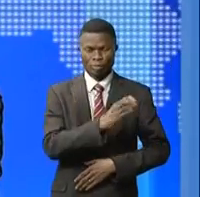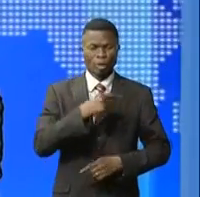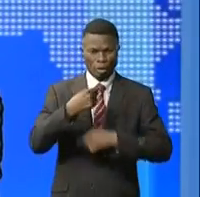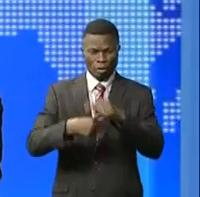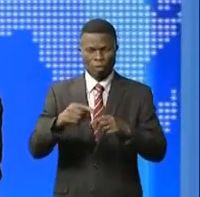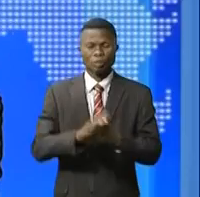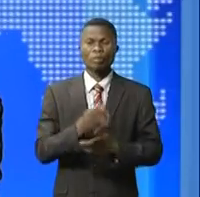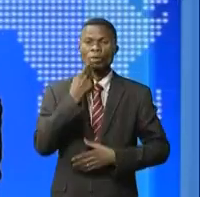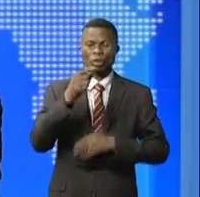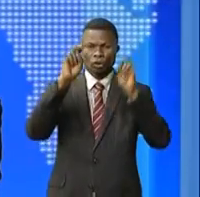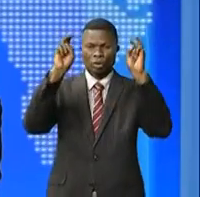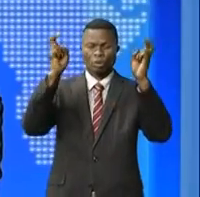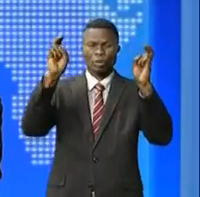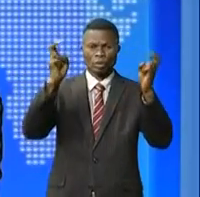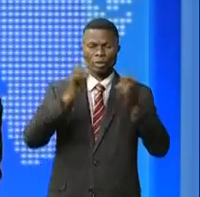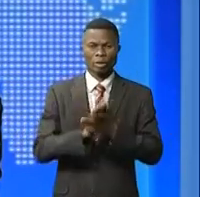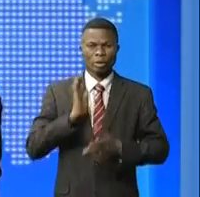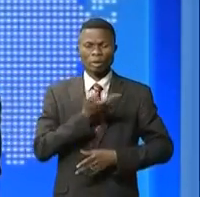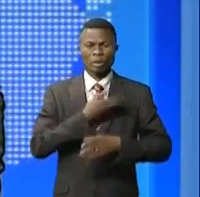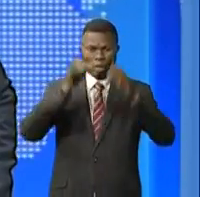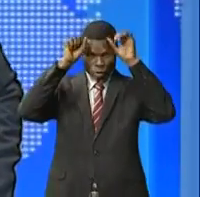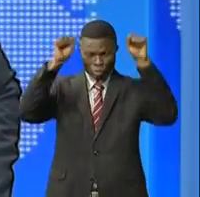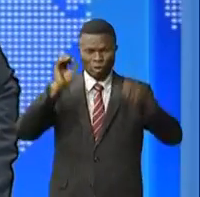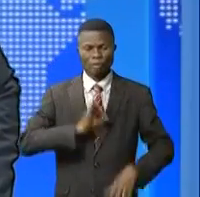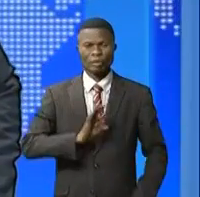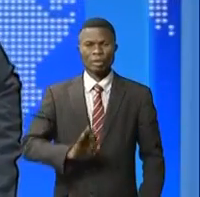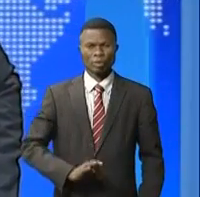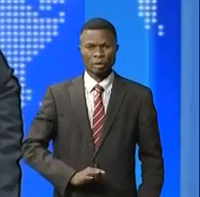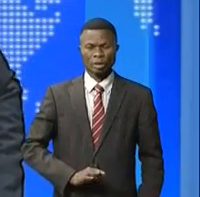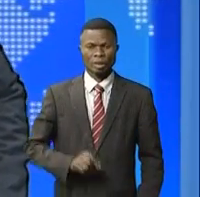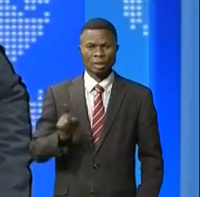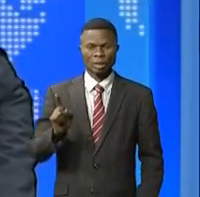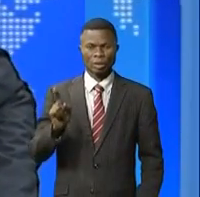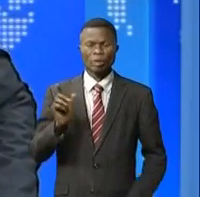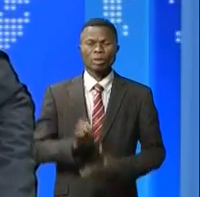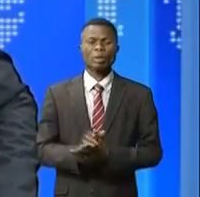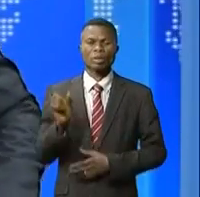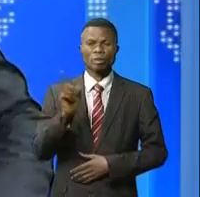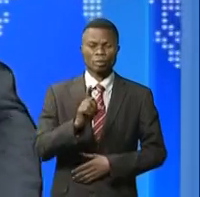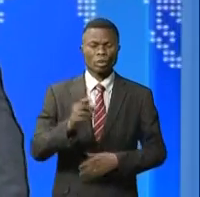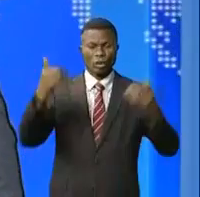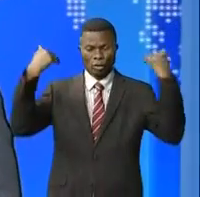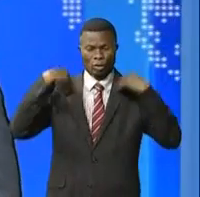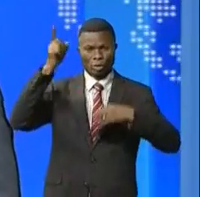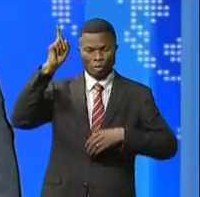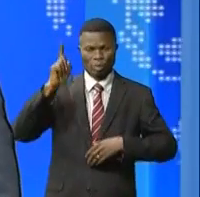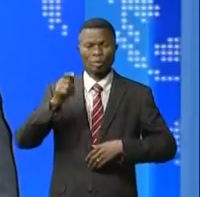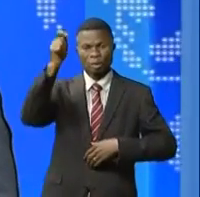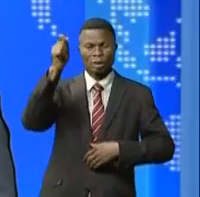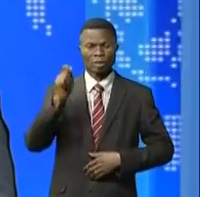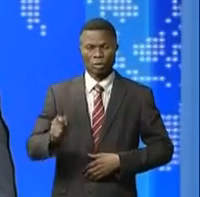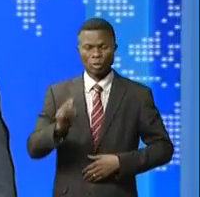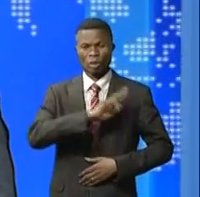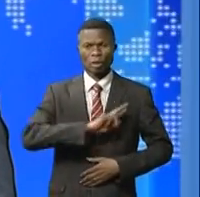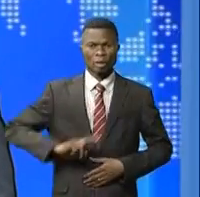parti, je le disais en titre, le chef de l'État, Félix-Antoine Tshisekedi Tchilombo et commandant suprême de forces armées